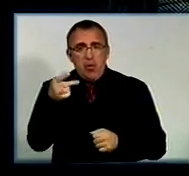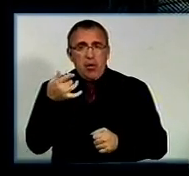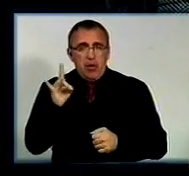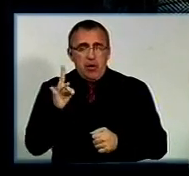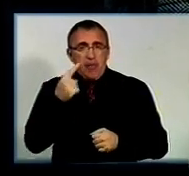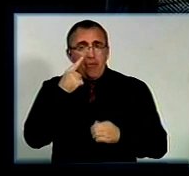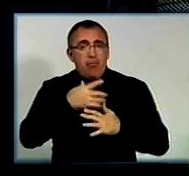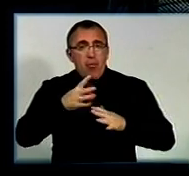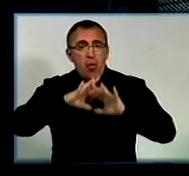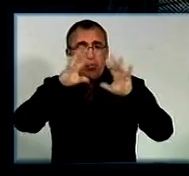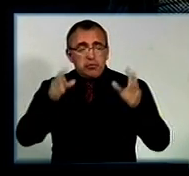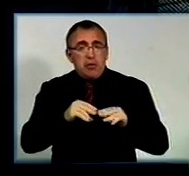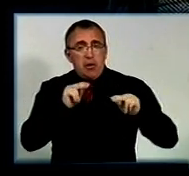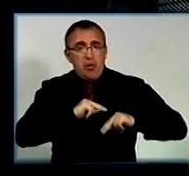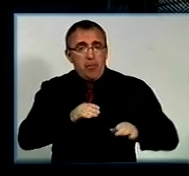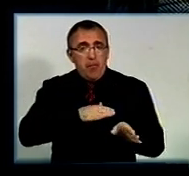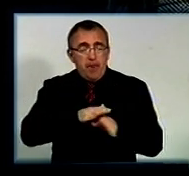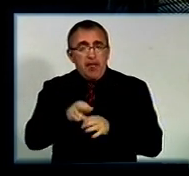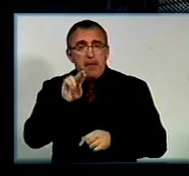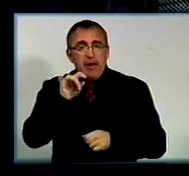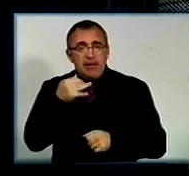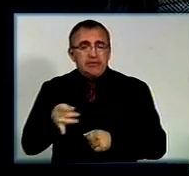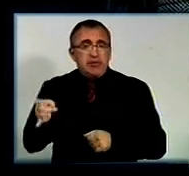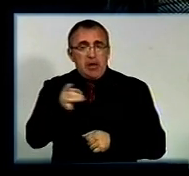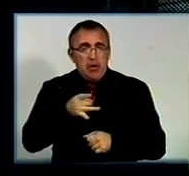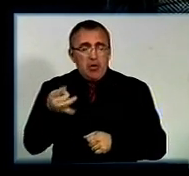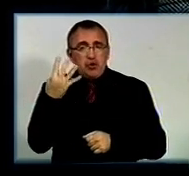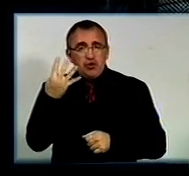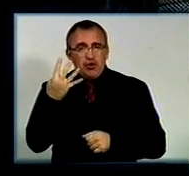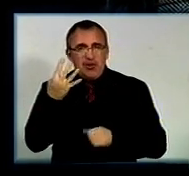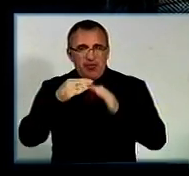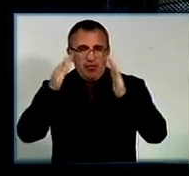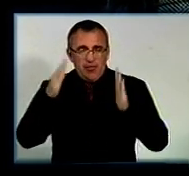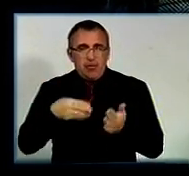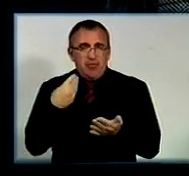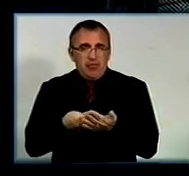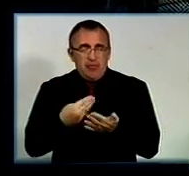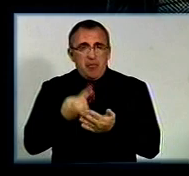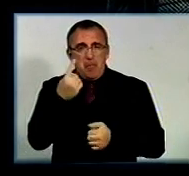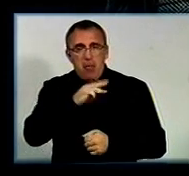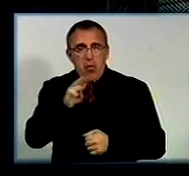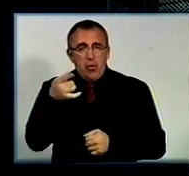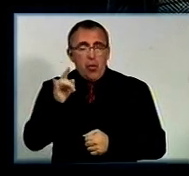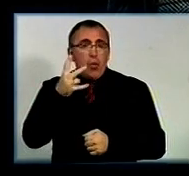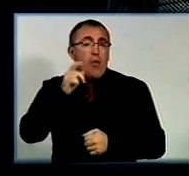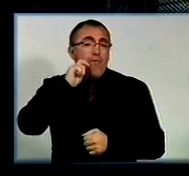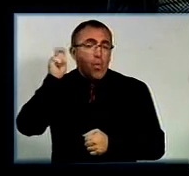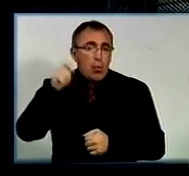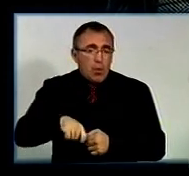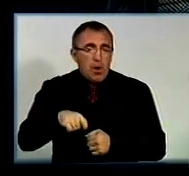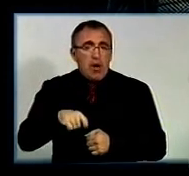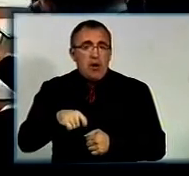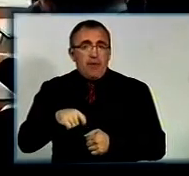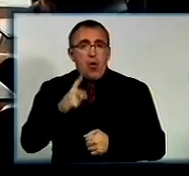Найбільший обсяг робіт проведений у Петрівському районі, 4 об'єкти на суму понад мільйон гривень, Новоукраїнський район,